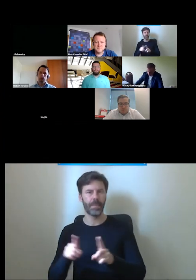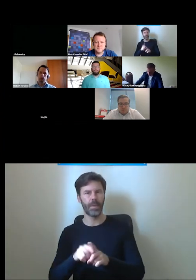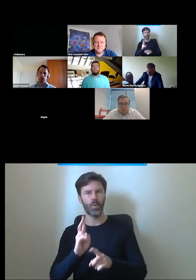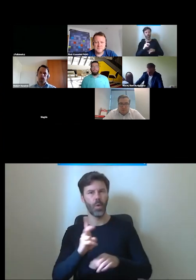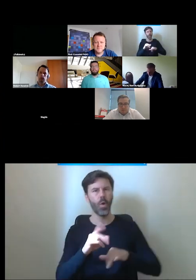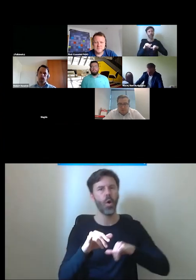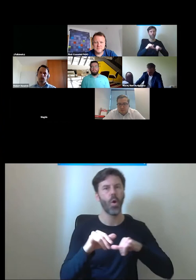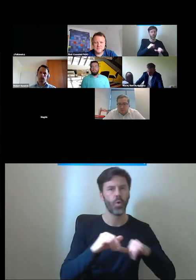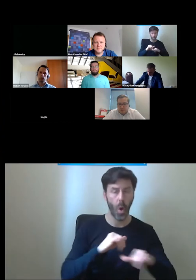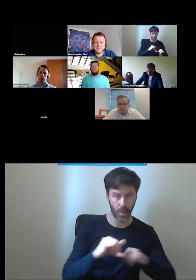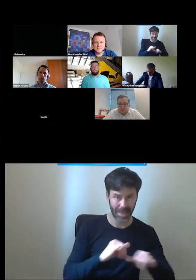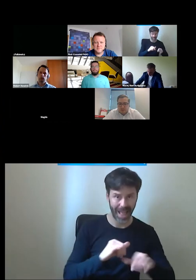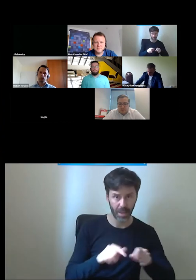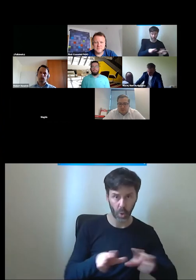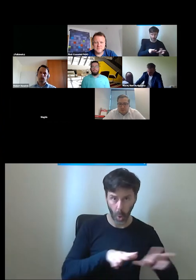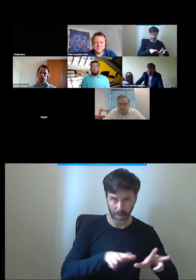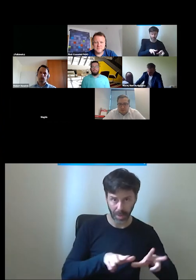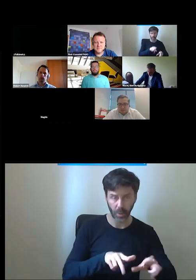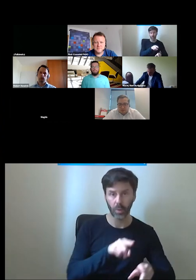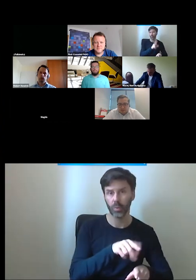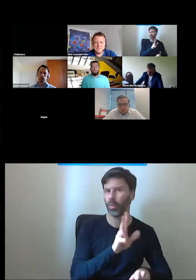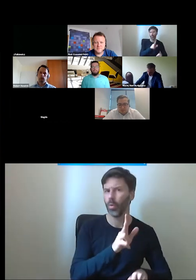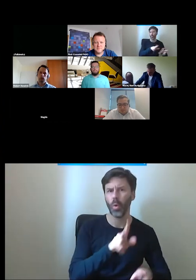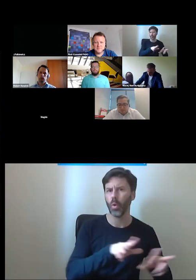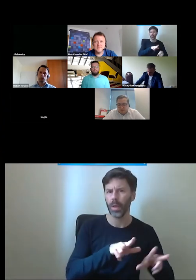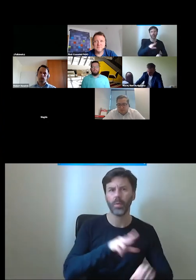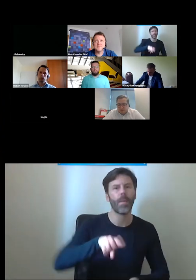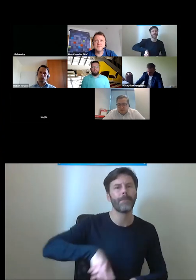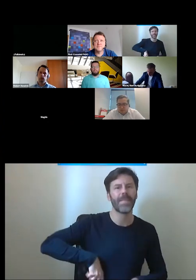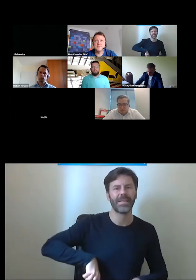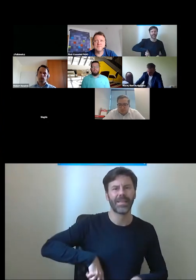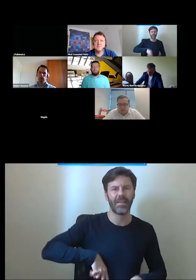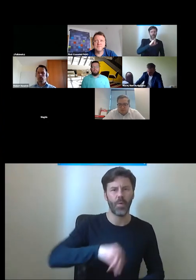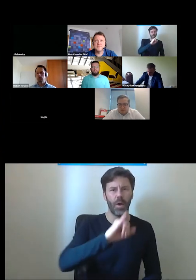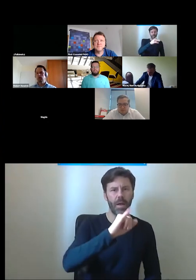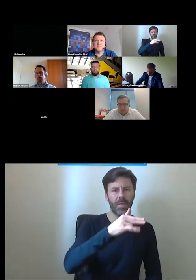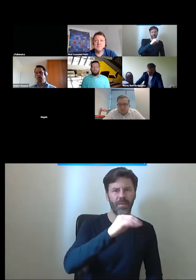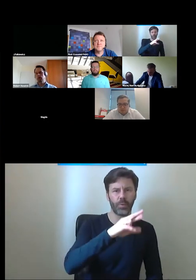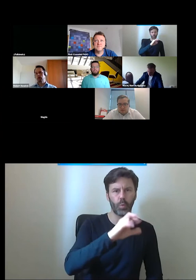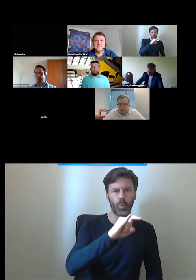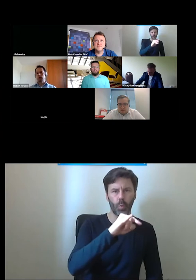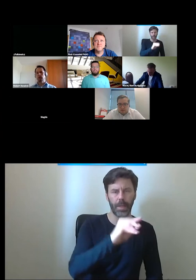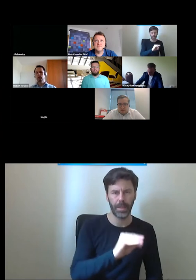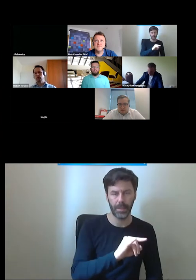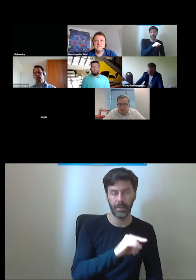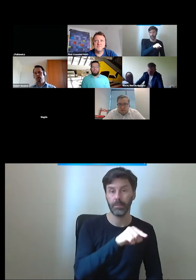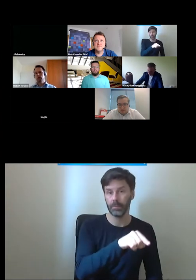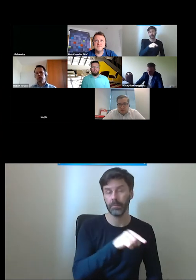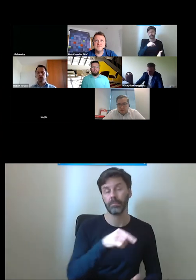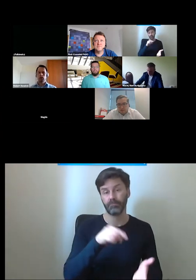podstawie naszej inspiracji czyli Ministerstwa Infrastruktury pilotażowo pewnie ten